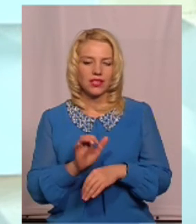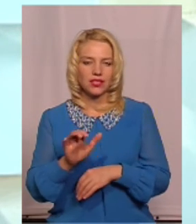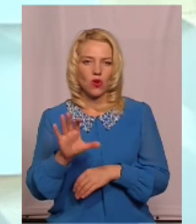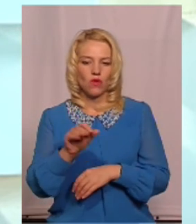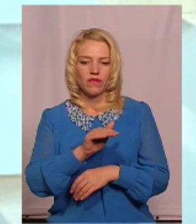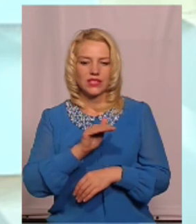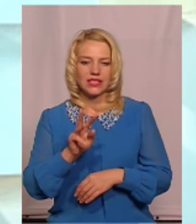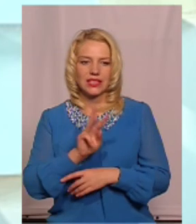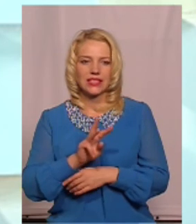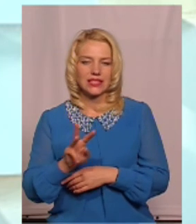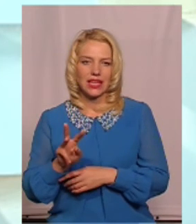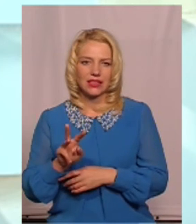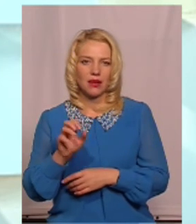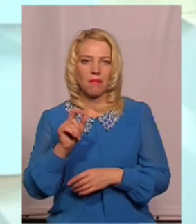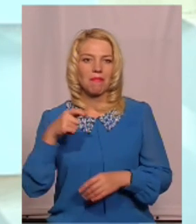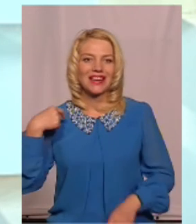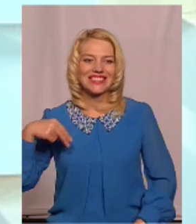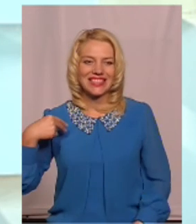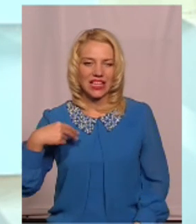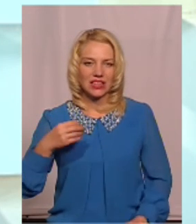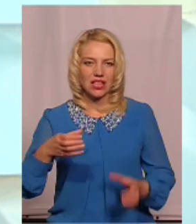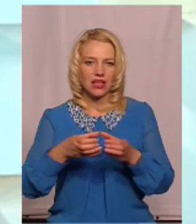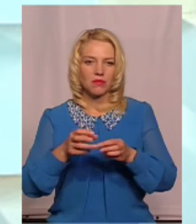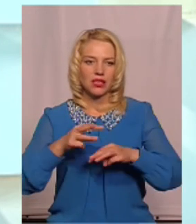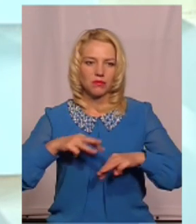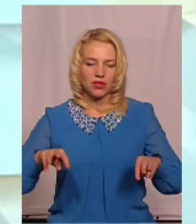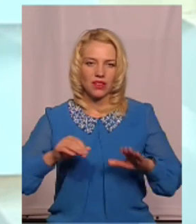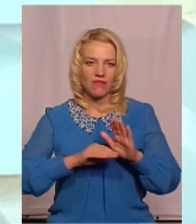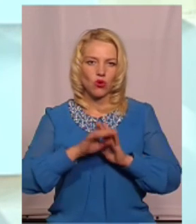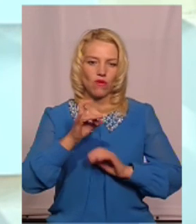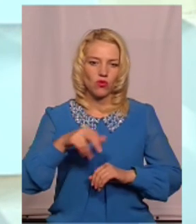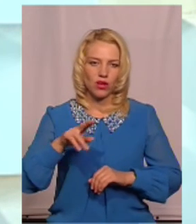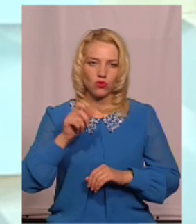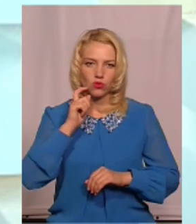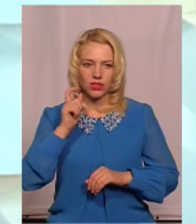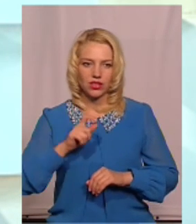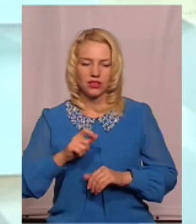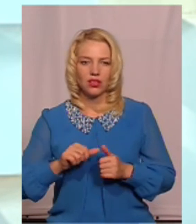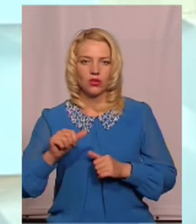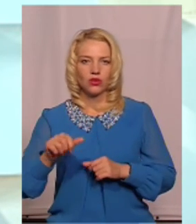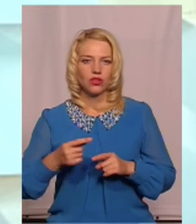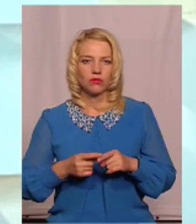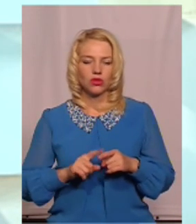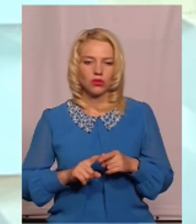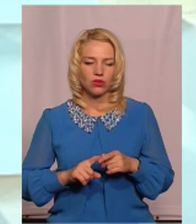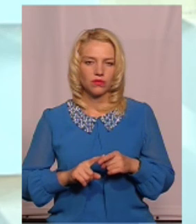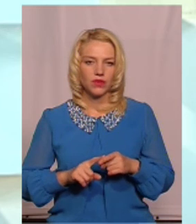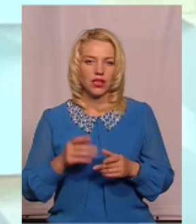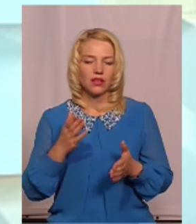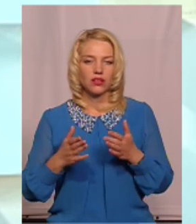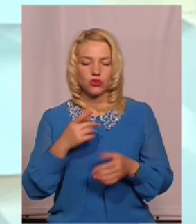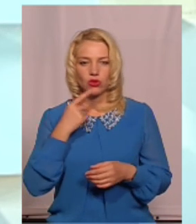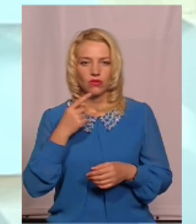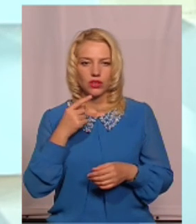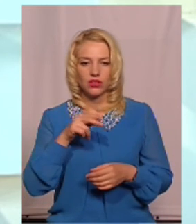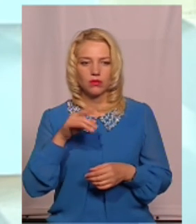офіційний сайт президента України, на Кабінет міністрів, на Верховну Раду України. Крім того, якщо говорити